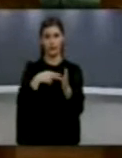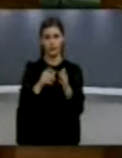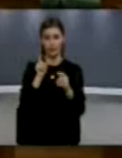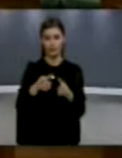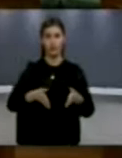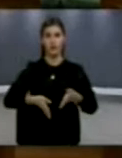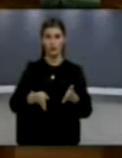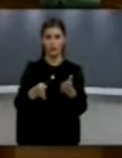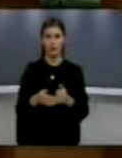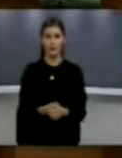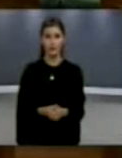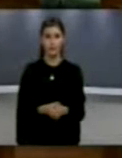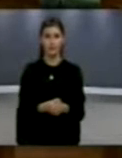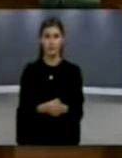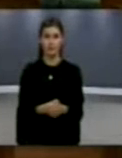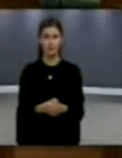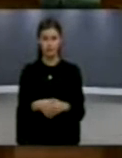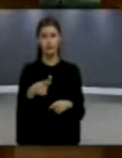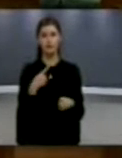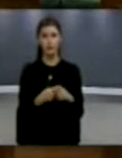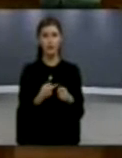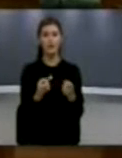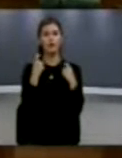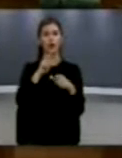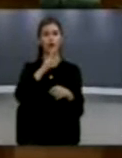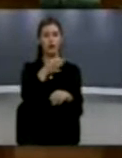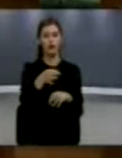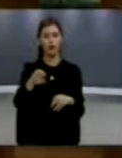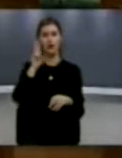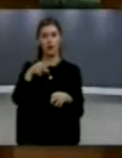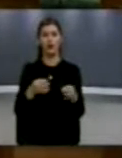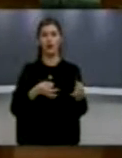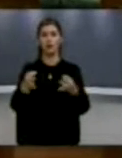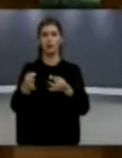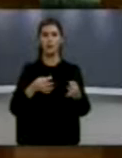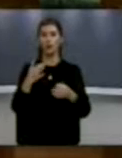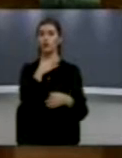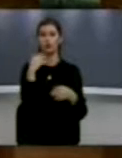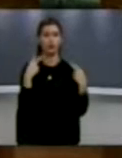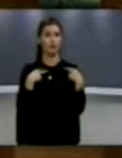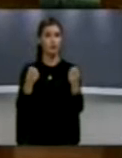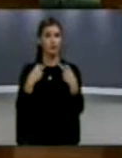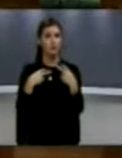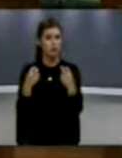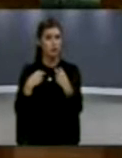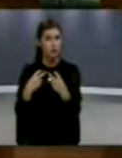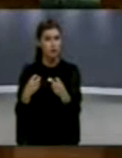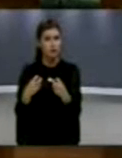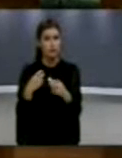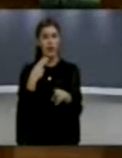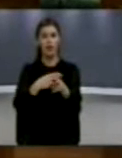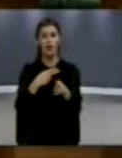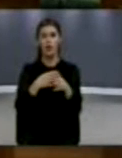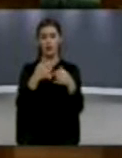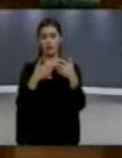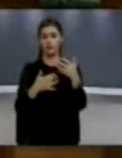Gjithashtu teritor për humbet edhe në bjelluh, lici, vaganicat, livalët e bukura, qafë e dasmorve, qafë e murgashit të gropa e